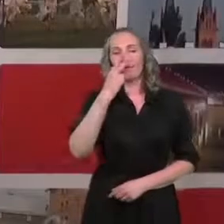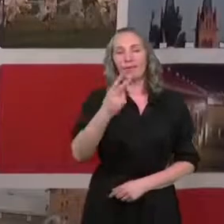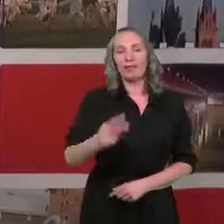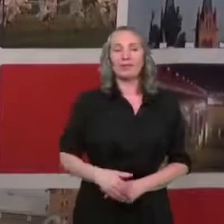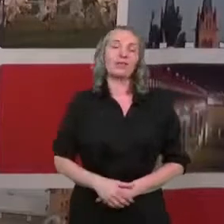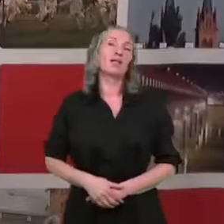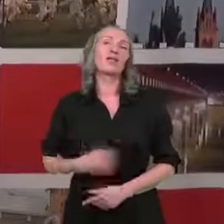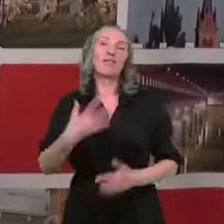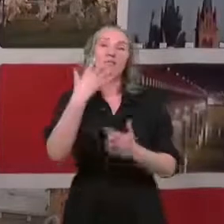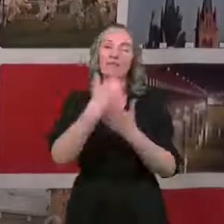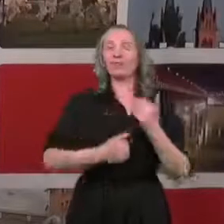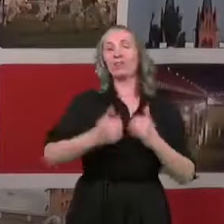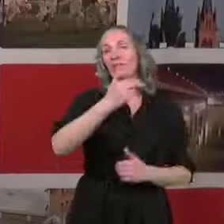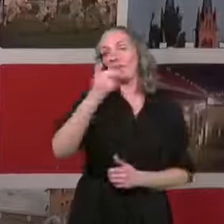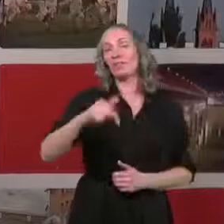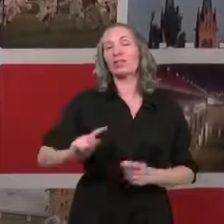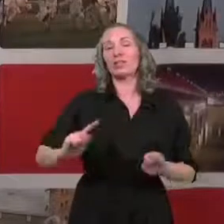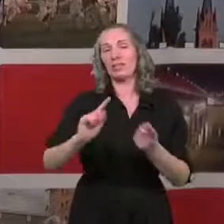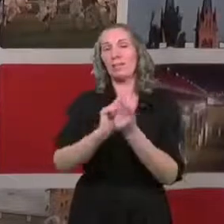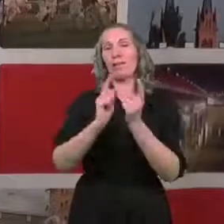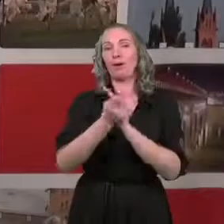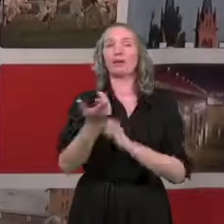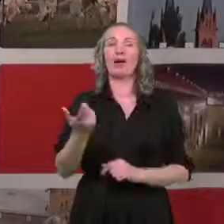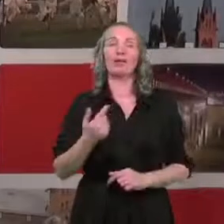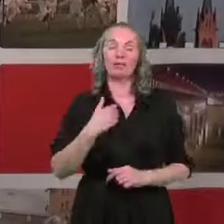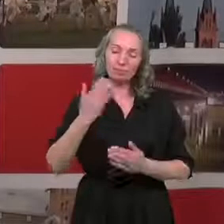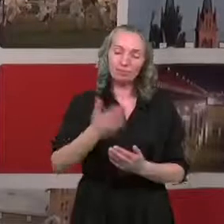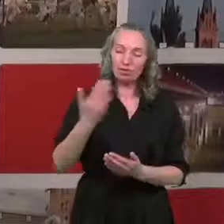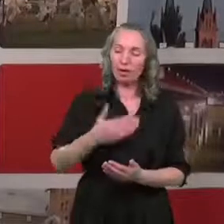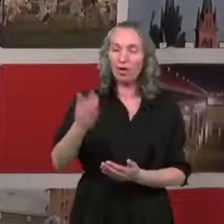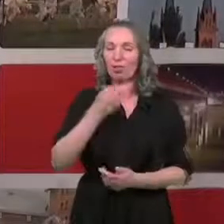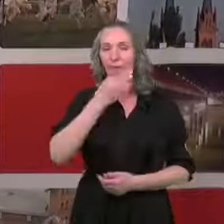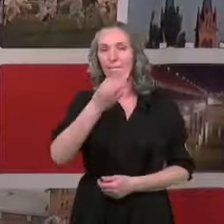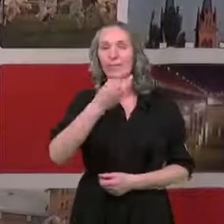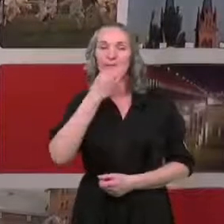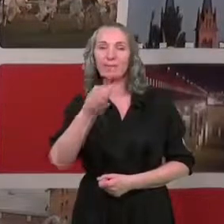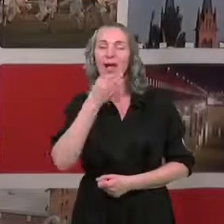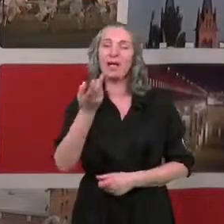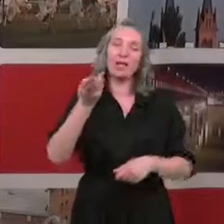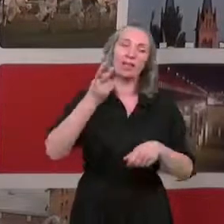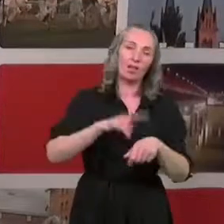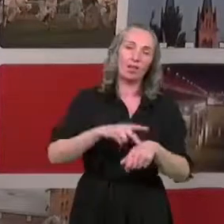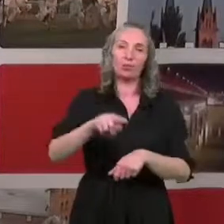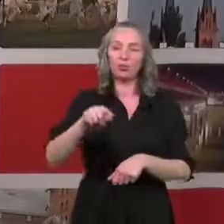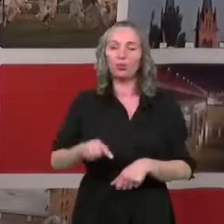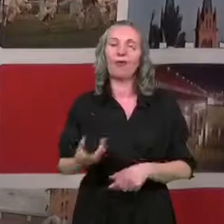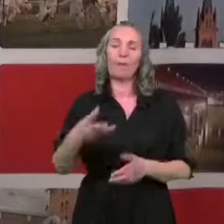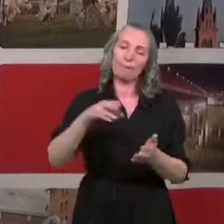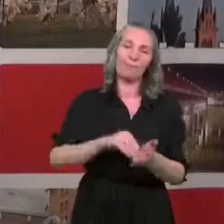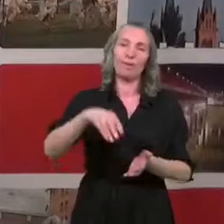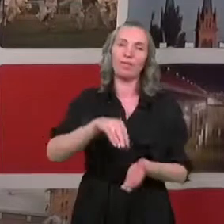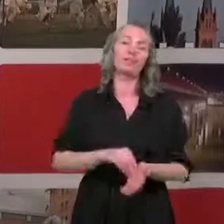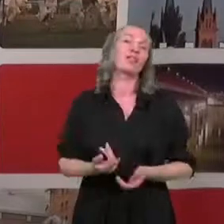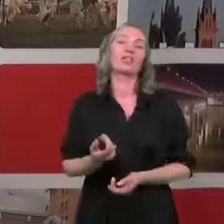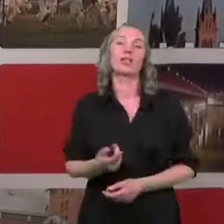że wyczerpaliśmy tematykę dzisiejszego spotkania, przeglądam jeszcze pytania, niektóre się powielają